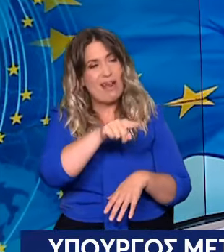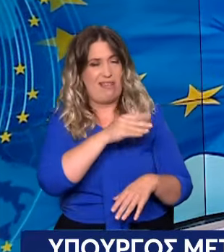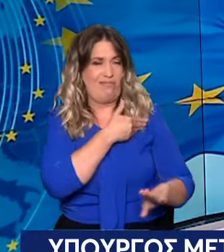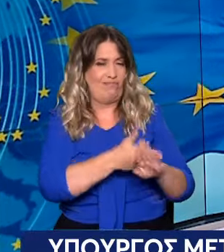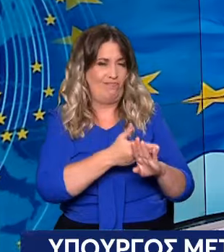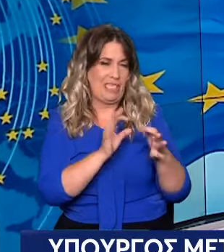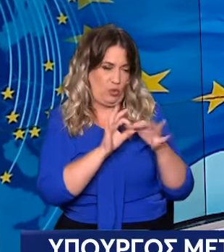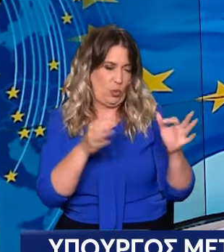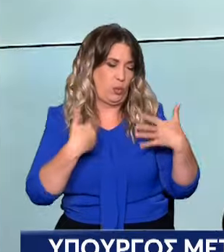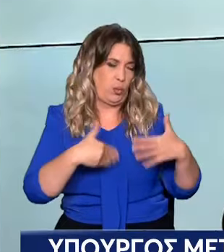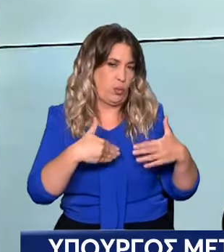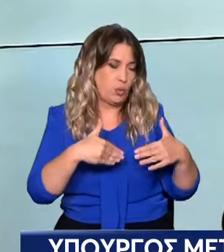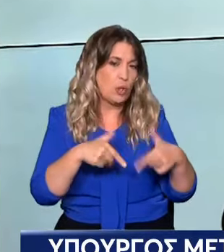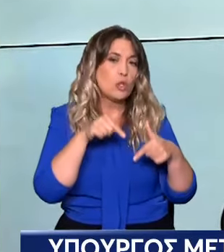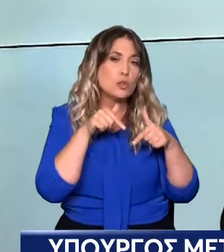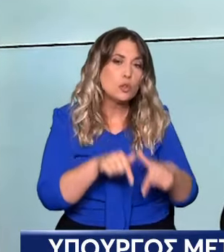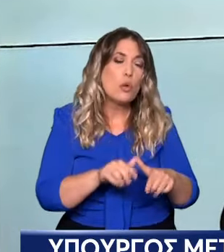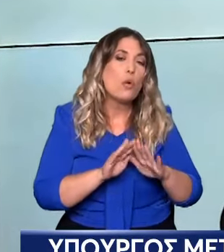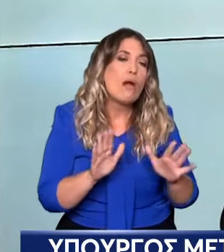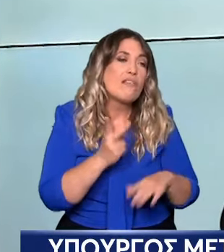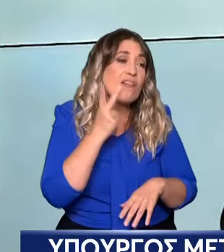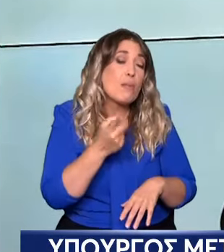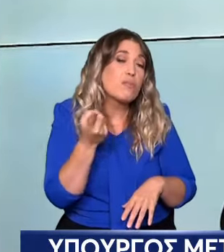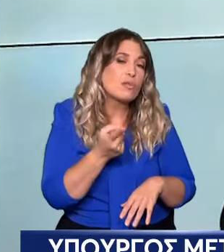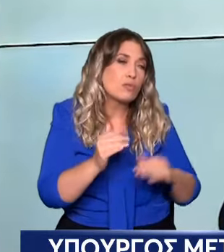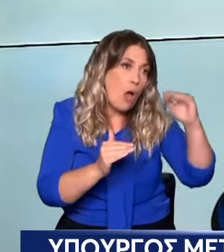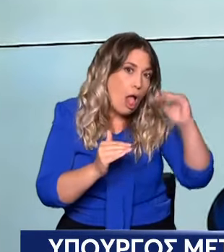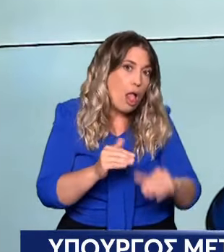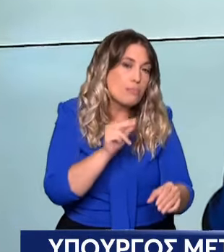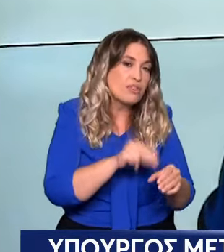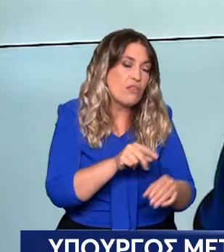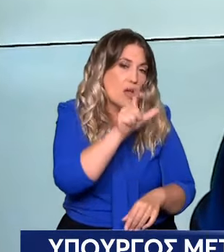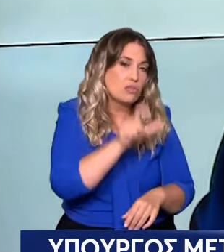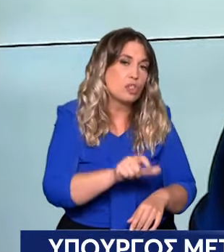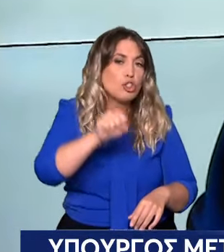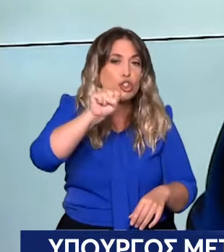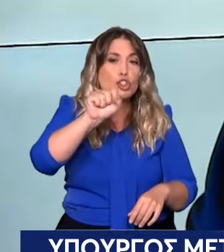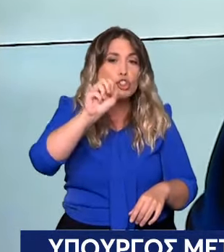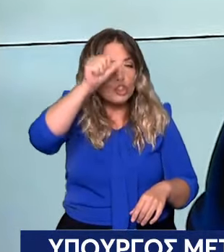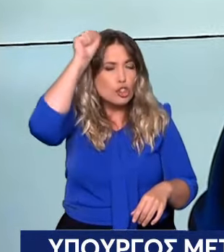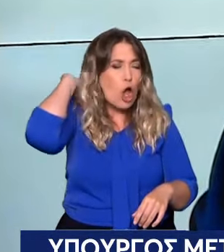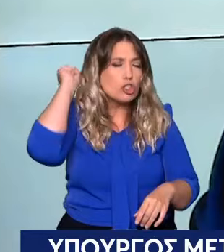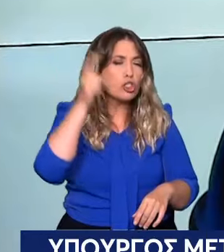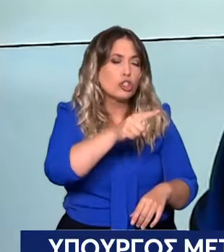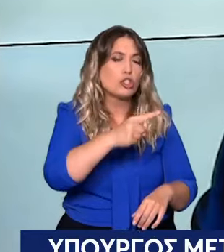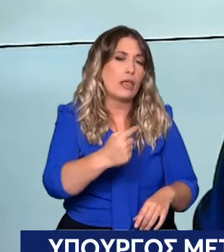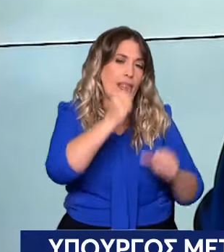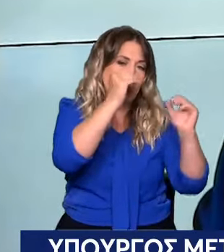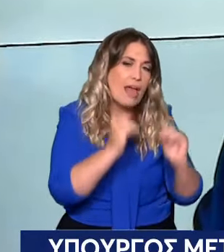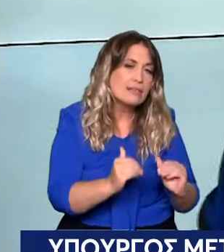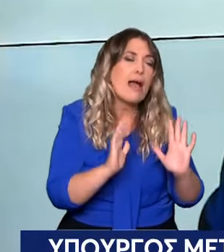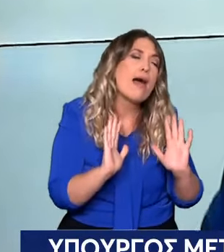το 15% δεν μπορεί να κάνει κανέναν ευχαριστημένο αλλά δεν είναι το 25% που είχε τις δημοσιοποιήσεις πριν από τρεις